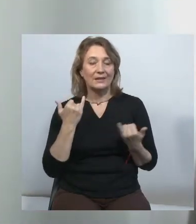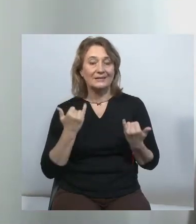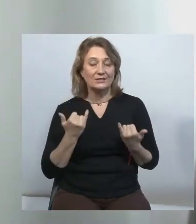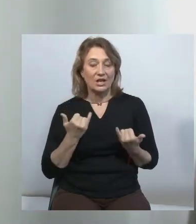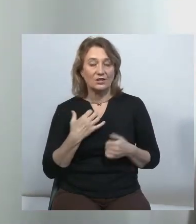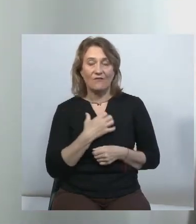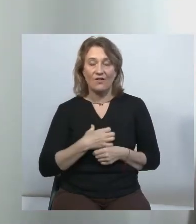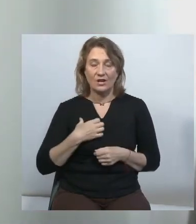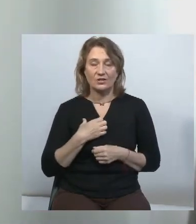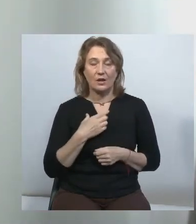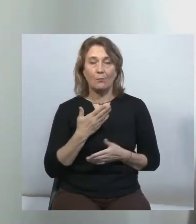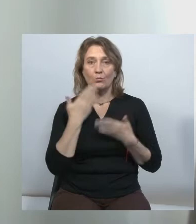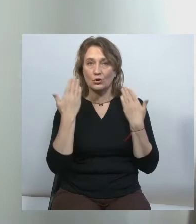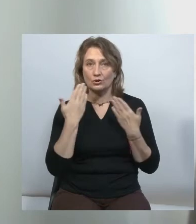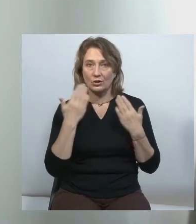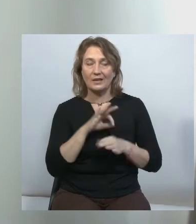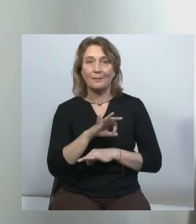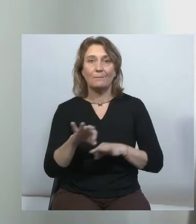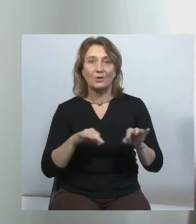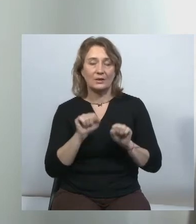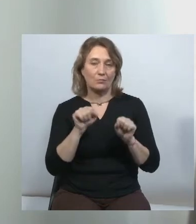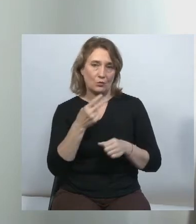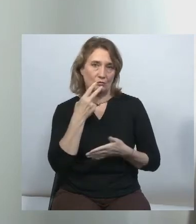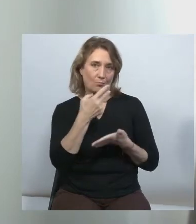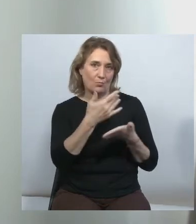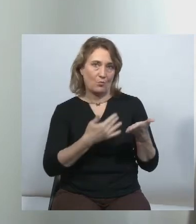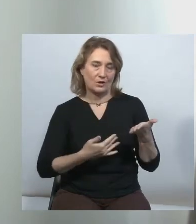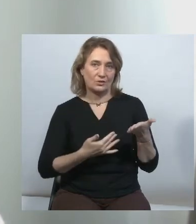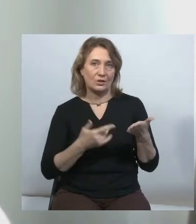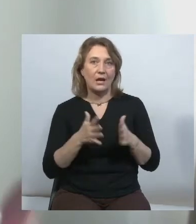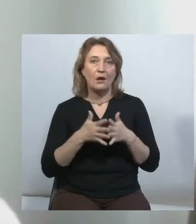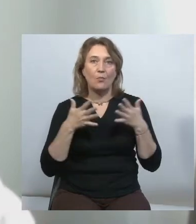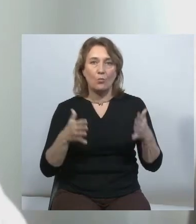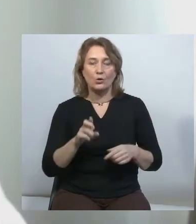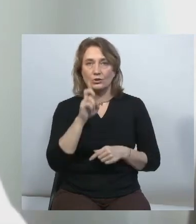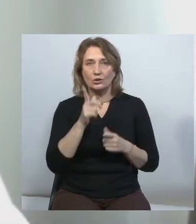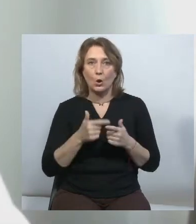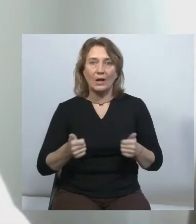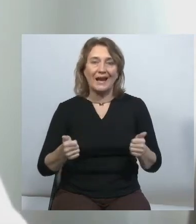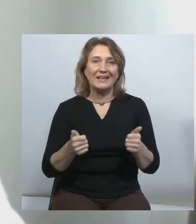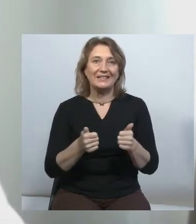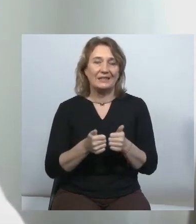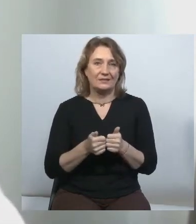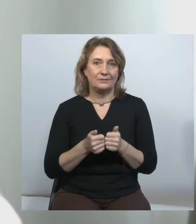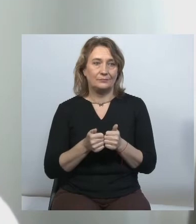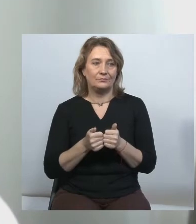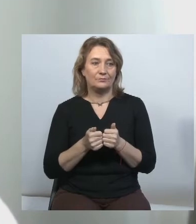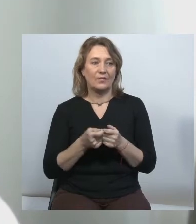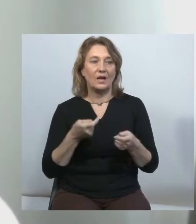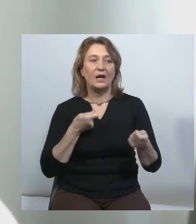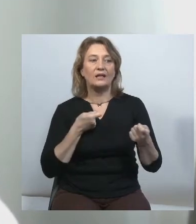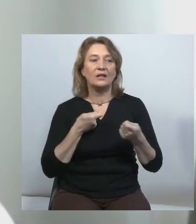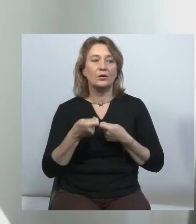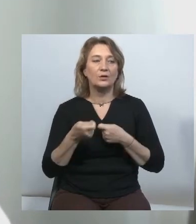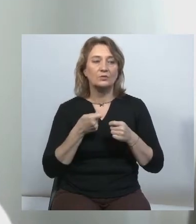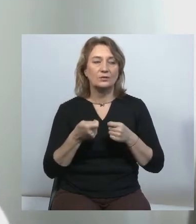проєкт, можна побачити. Я хочу підкреслити, що більшість країн Європейського Союзу регулюють